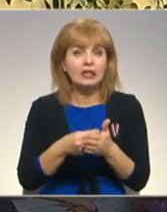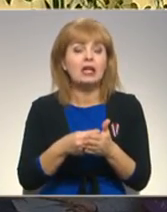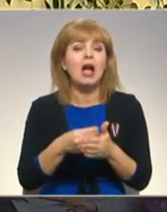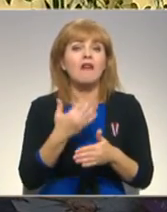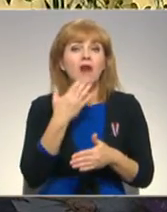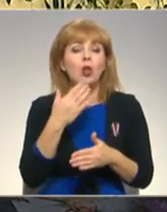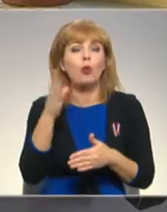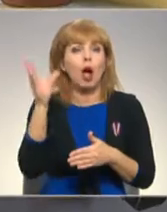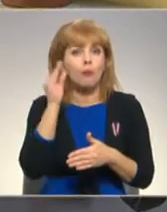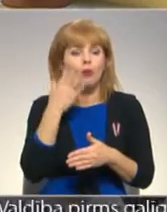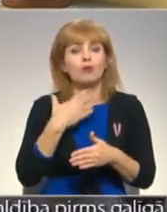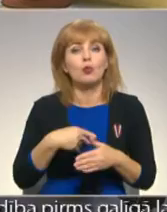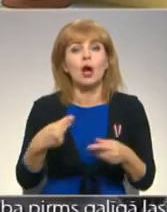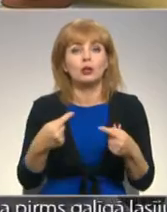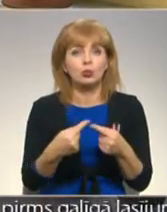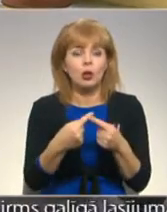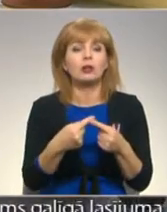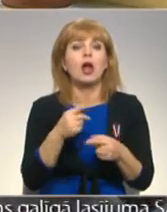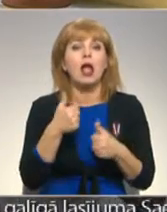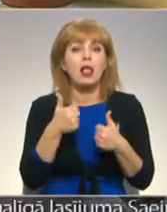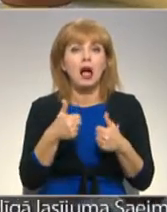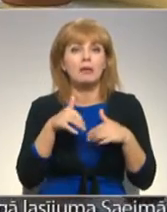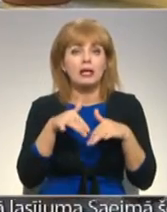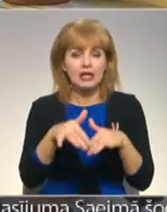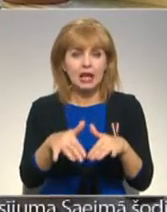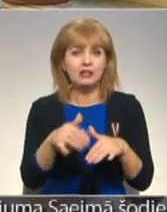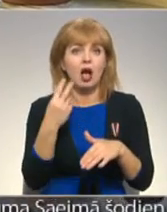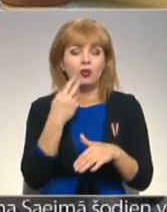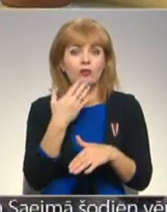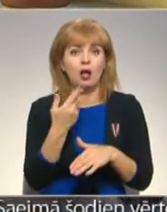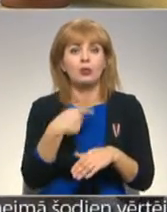tomēr nodarīgi. Labāk iesa angļu valodā ar šitās bioloģijas.